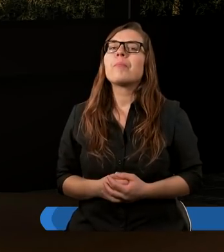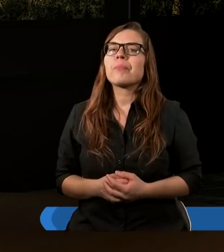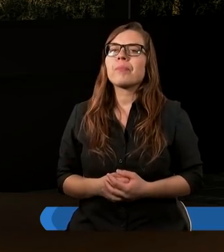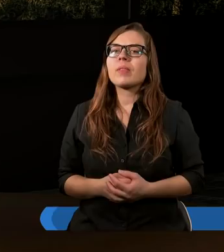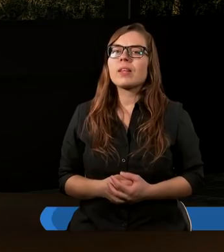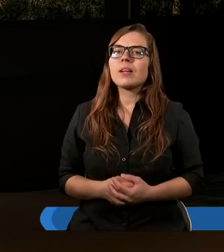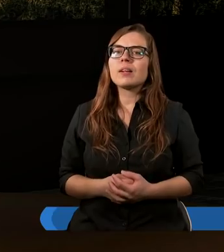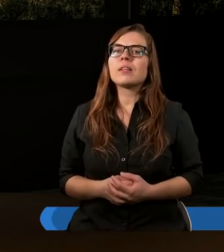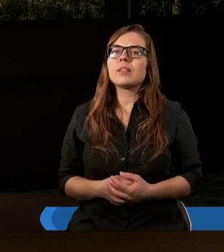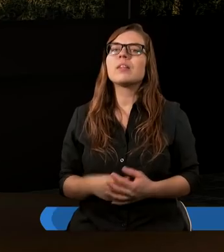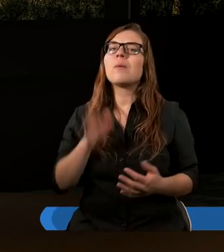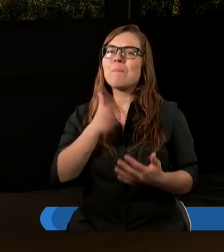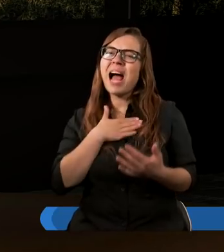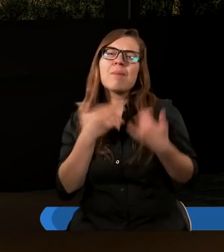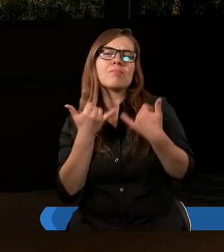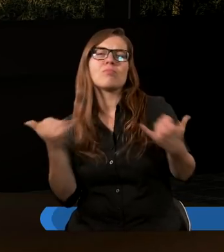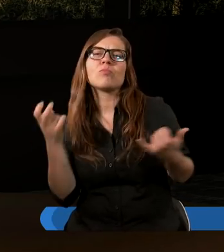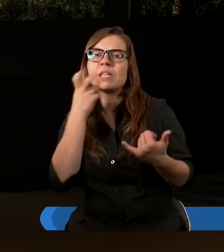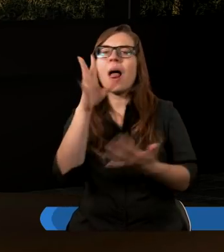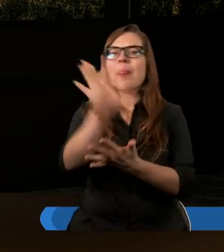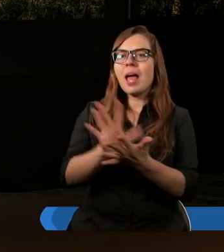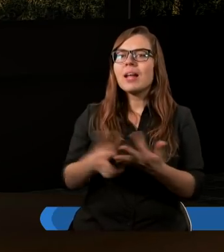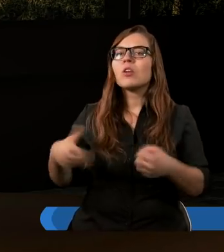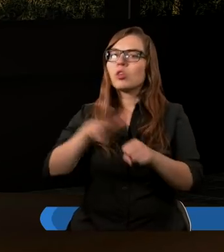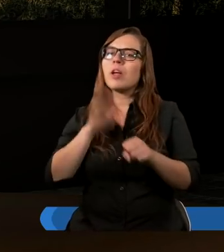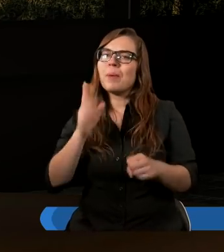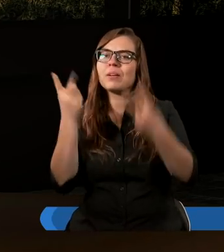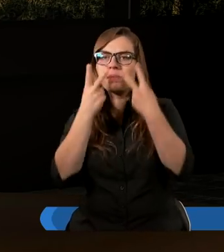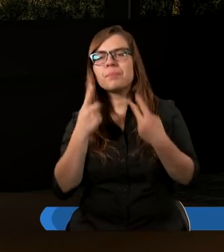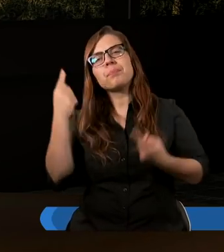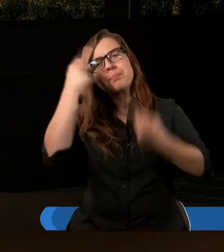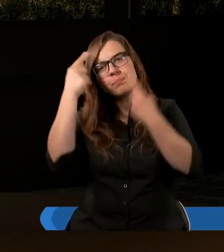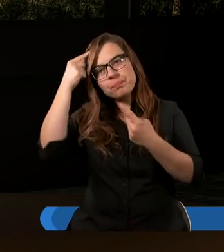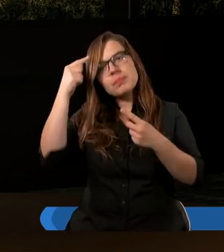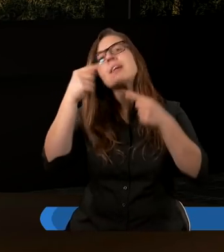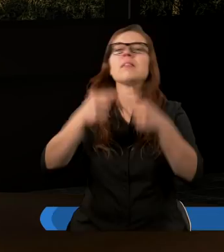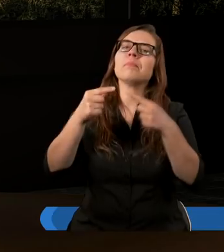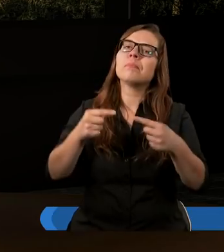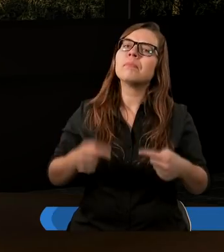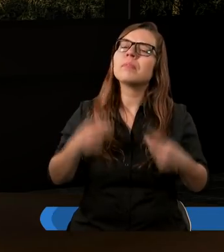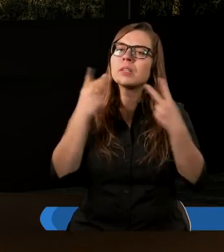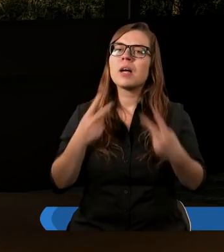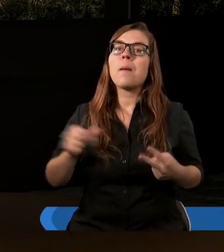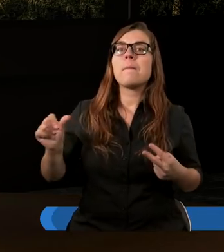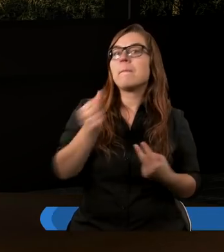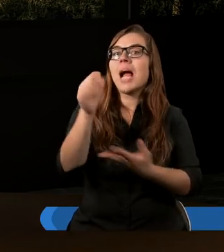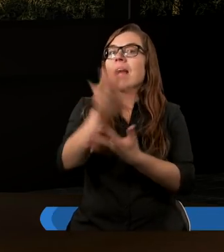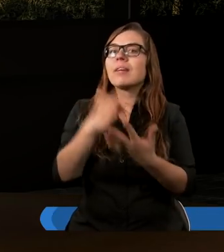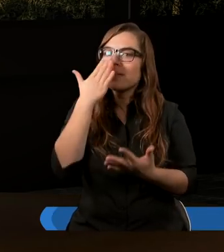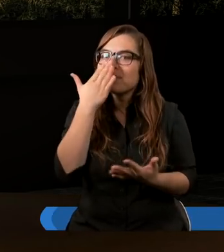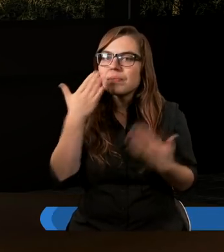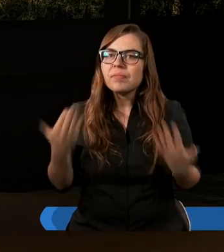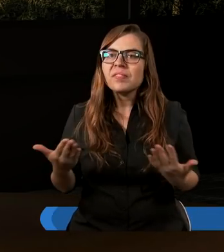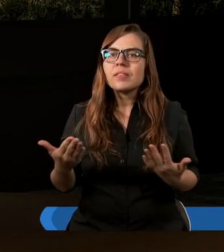Mamy szereg tekstów, które będziemy czytać i będziemy rozważać się nad nimi. Pierwszy tekst, który